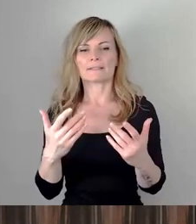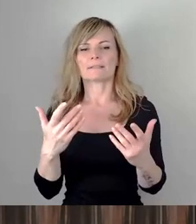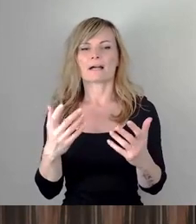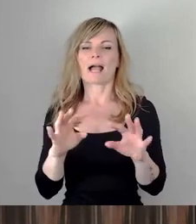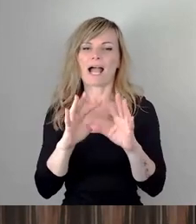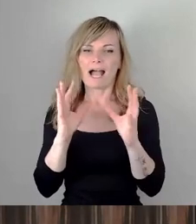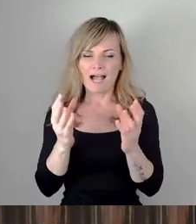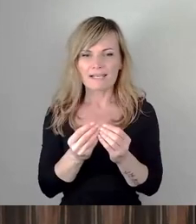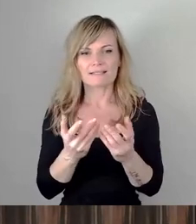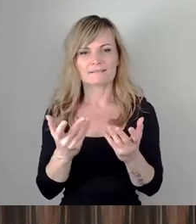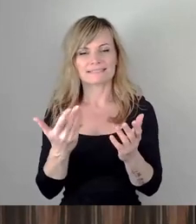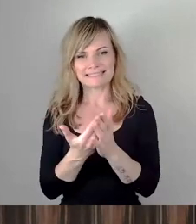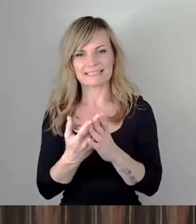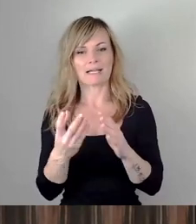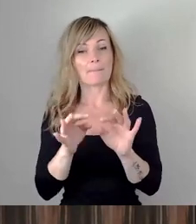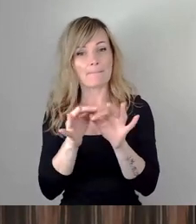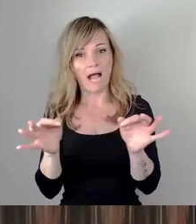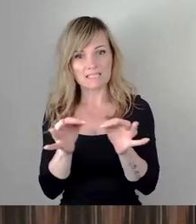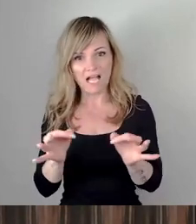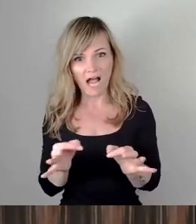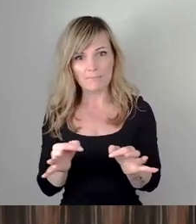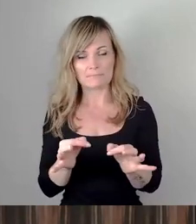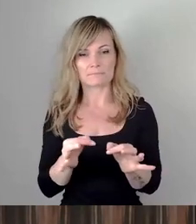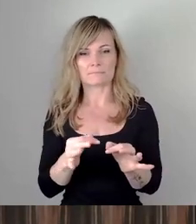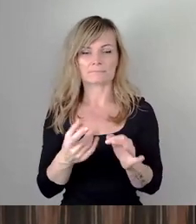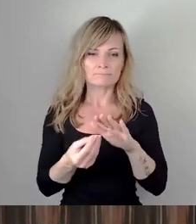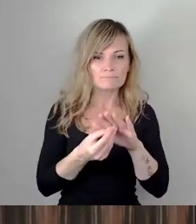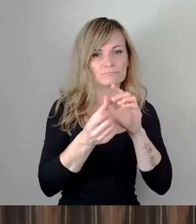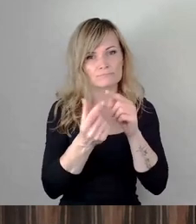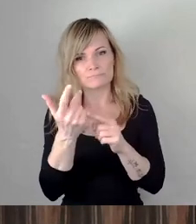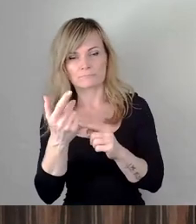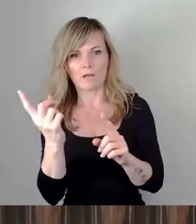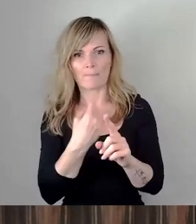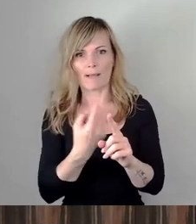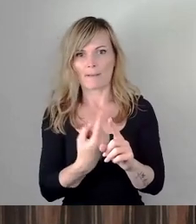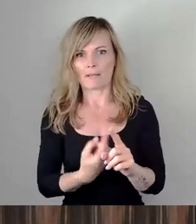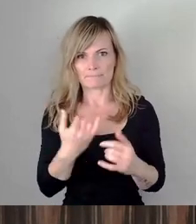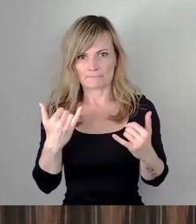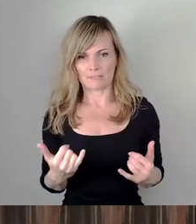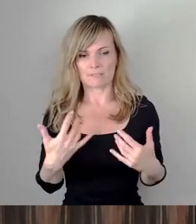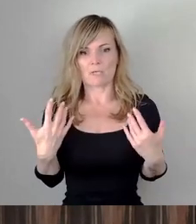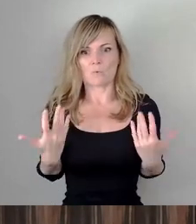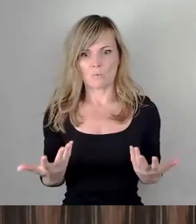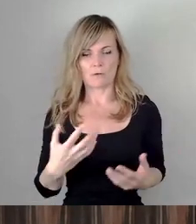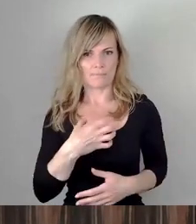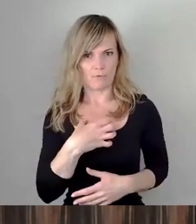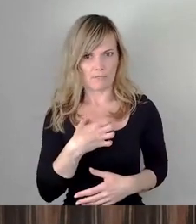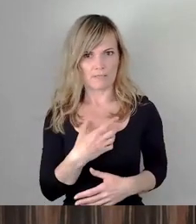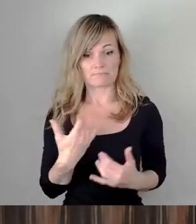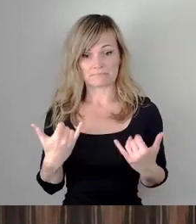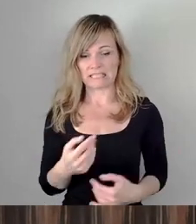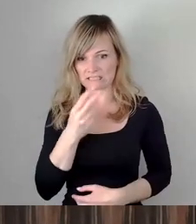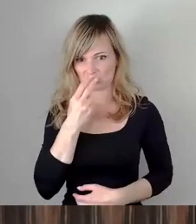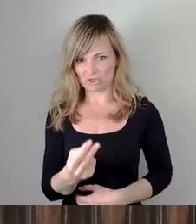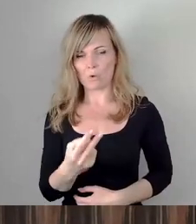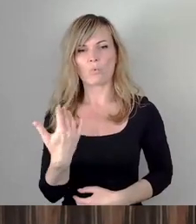unterstützenden Maßnahmen ausgelaufen sind. Und ein realistischer Blick ins heute zeigt, dass